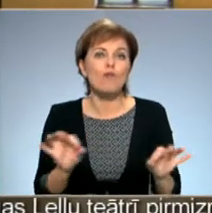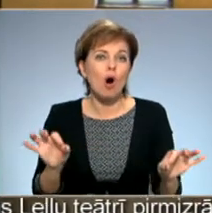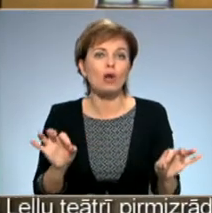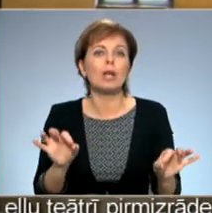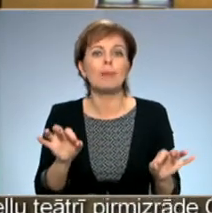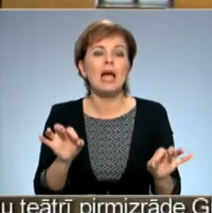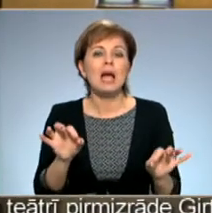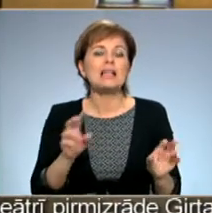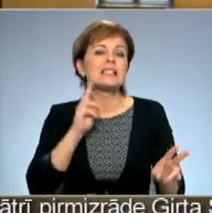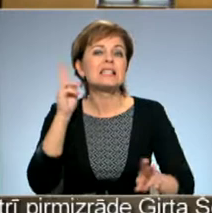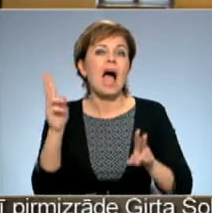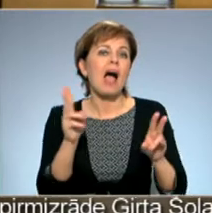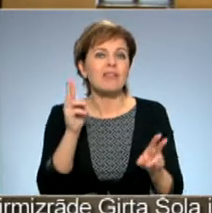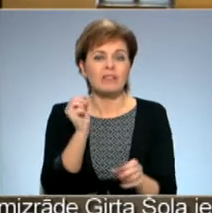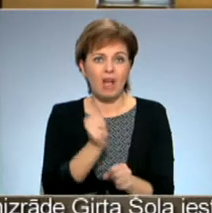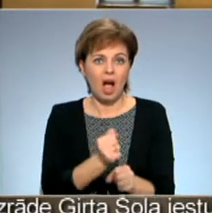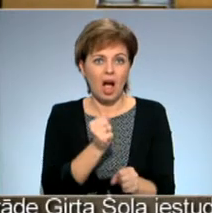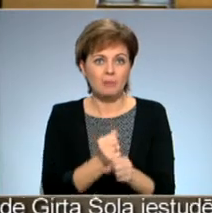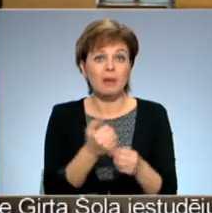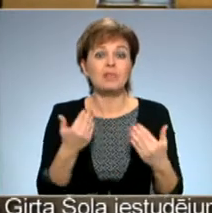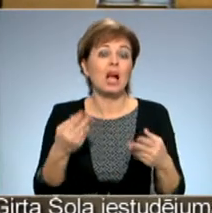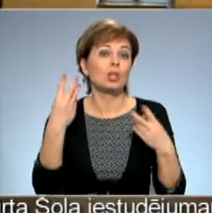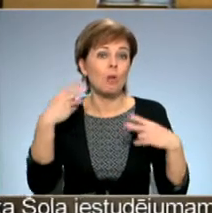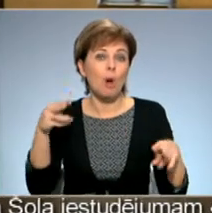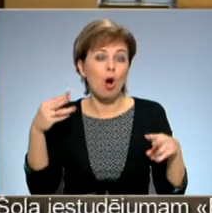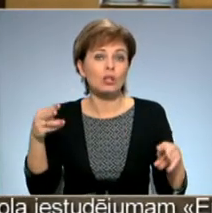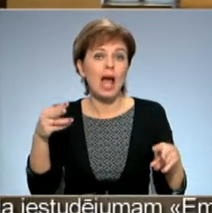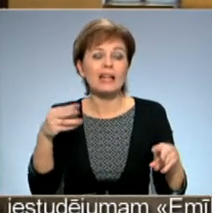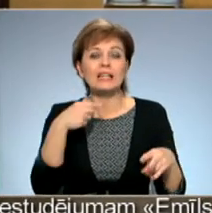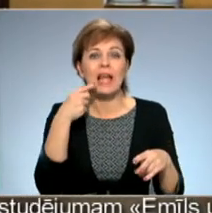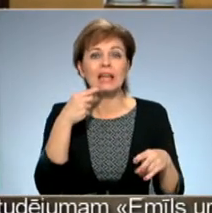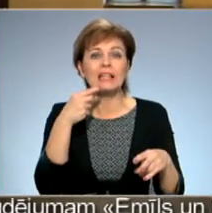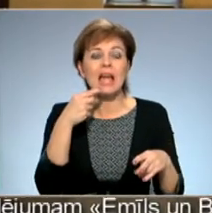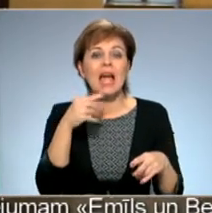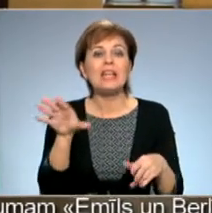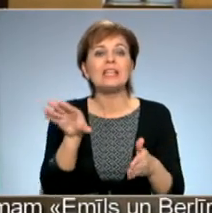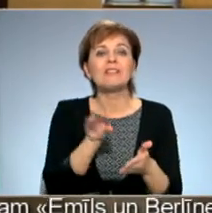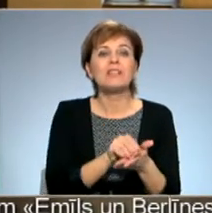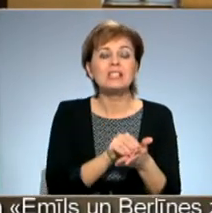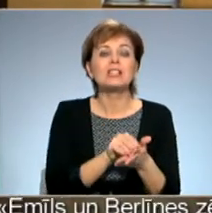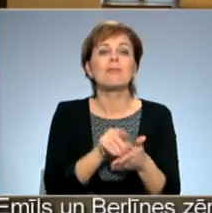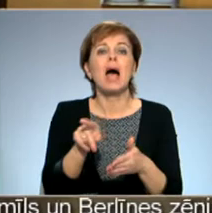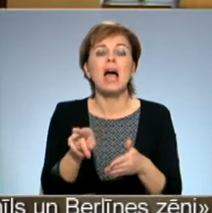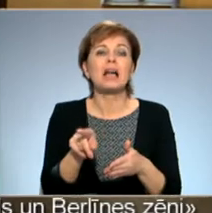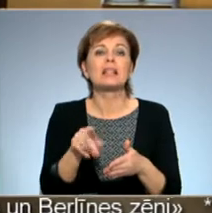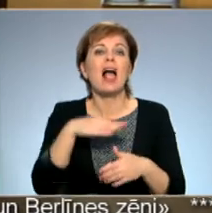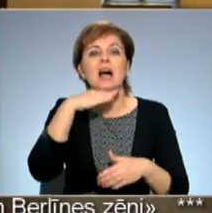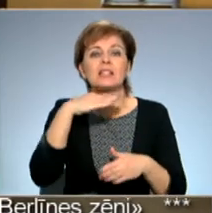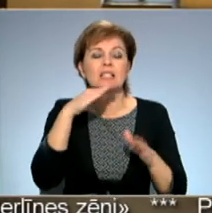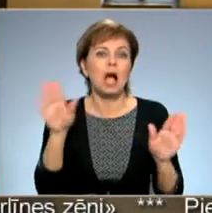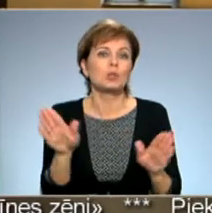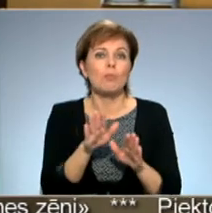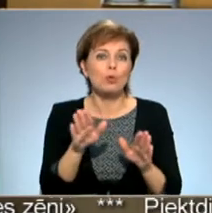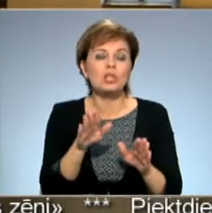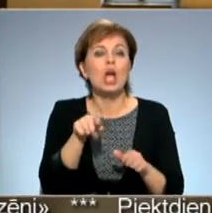simfoniskajām skaņdarbiem, tagad moderni teikt, inficēt ar klasiskās mūzikas bacili to